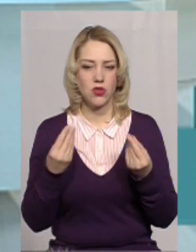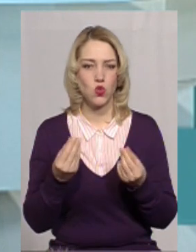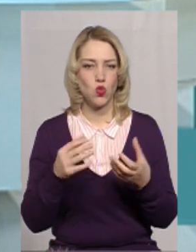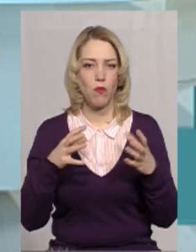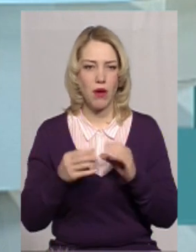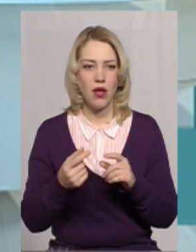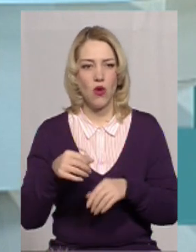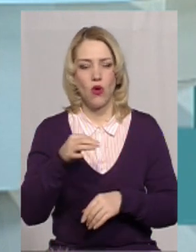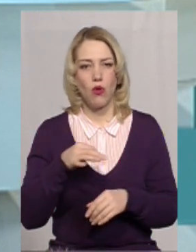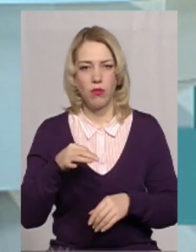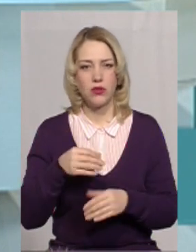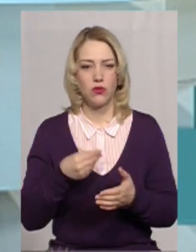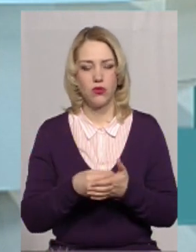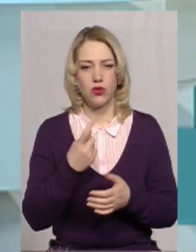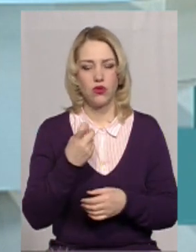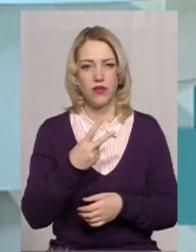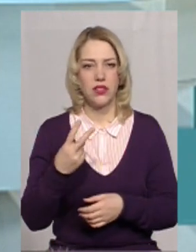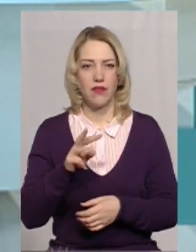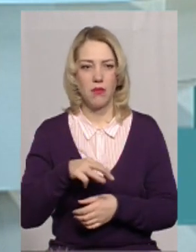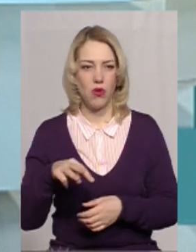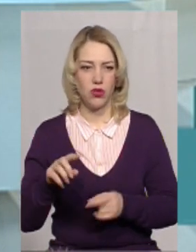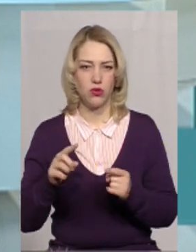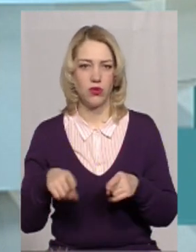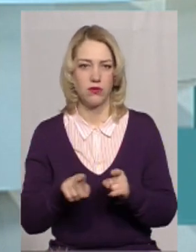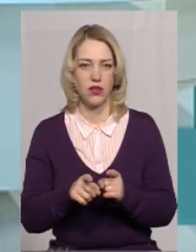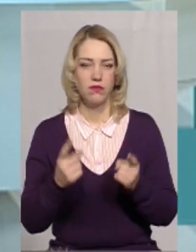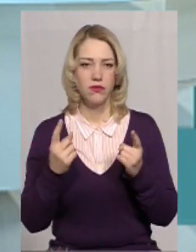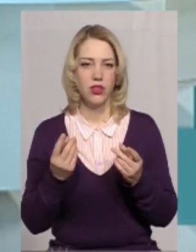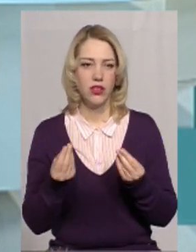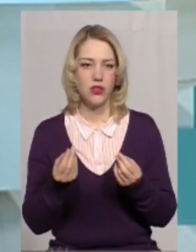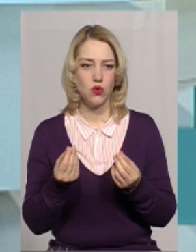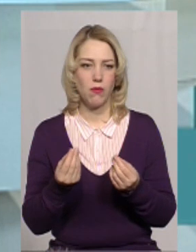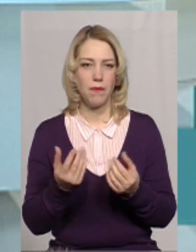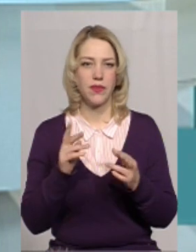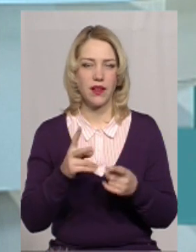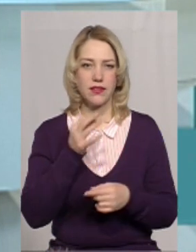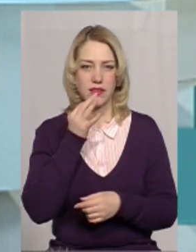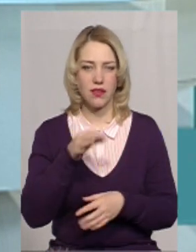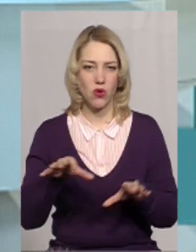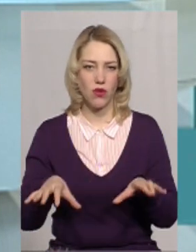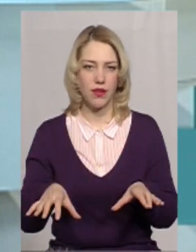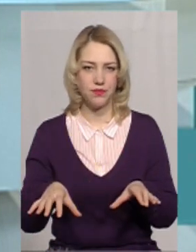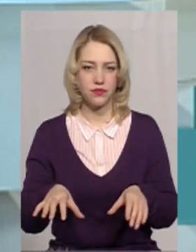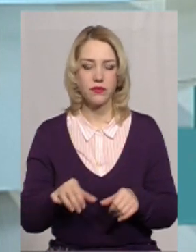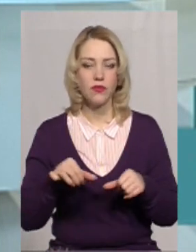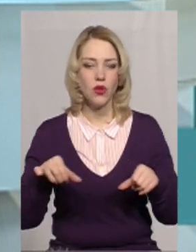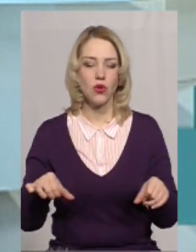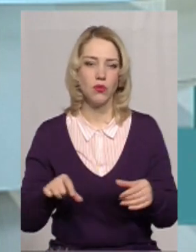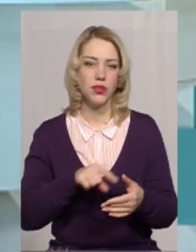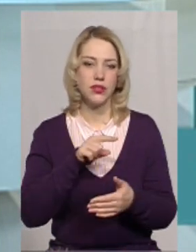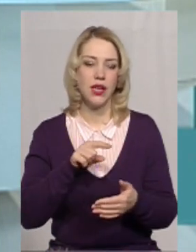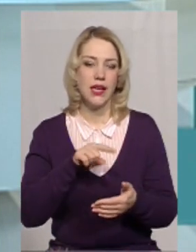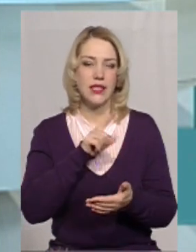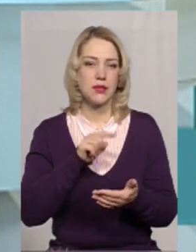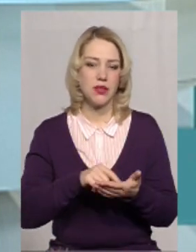це є 122 мільйони. Чому така велика сума? Як сказав голова комісії з питань